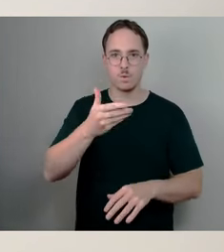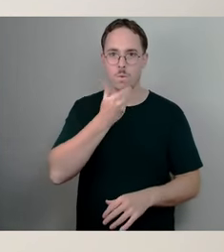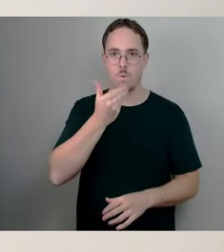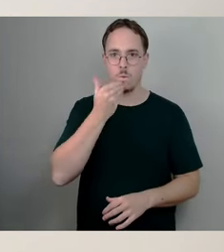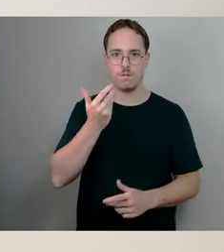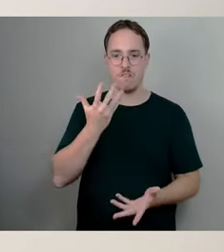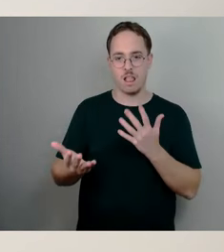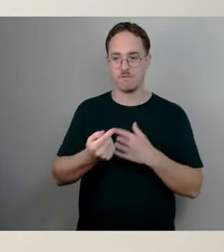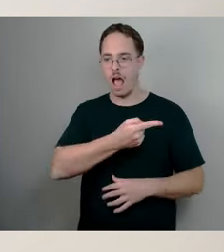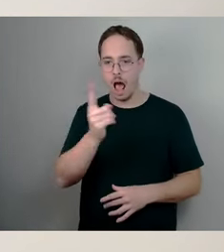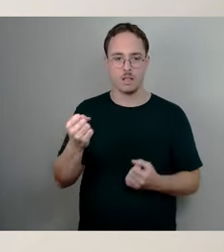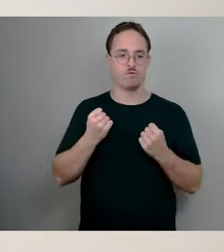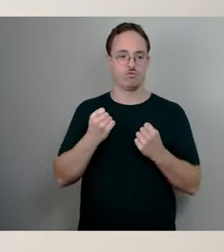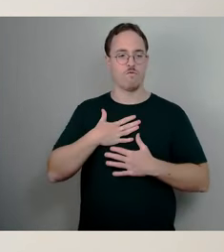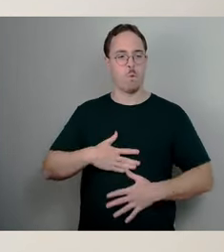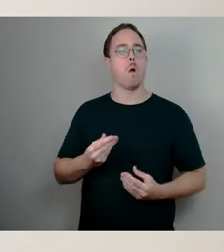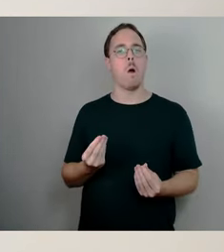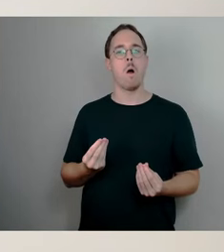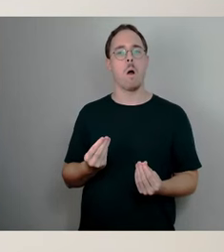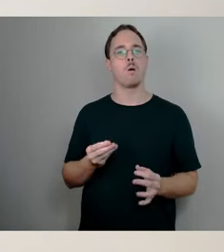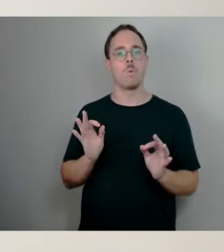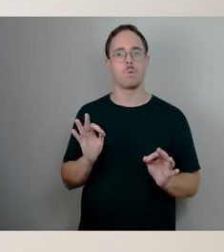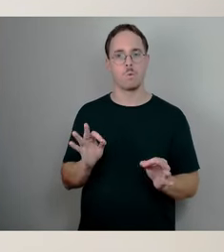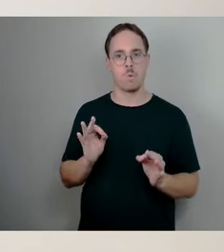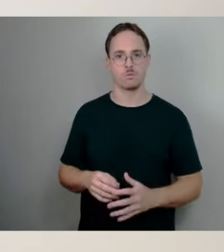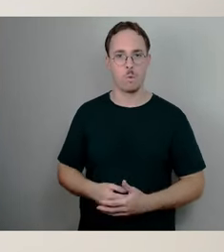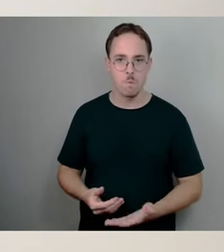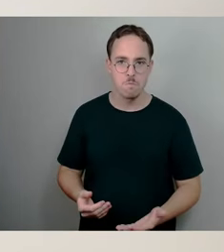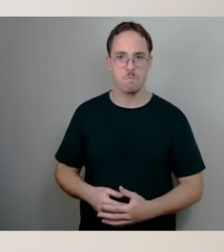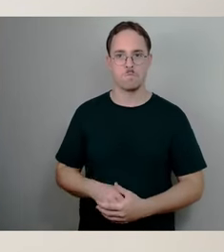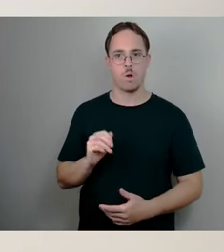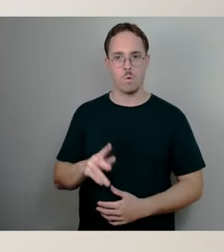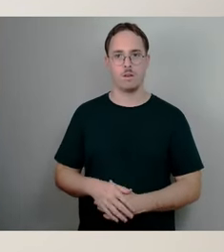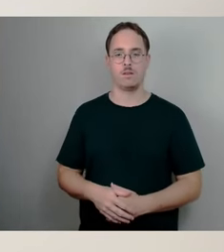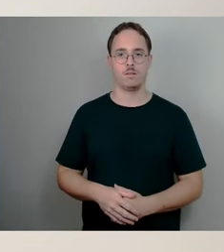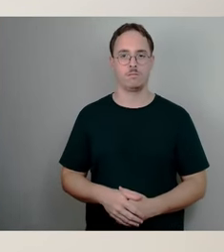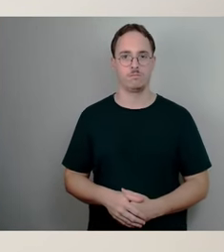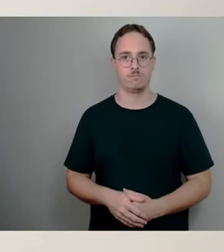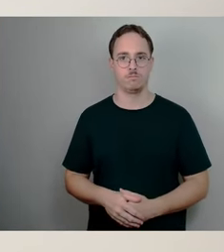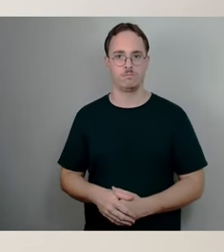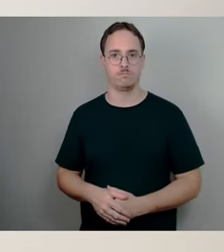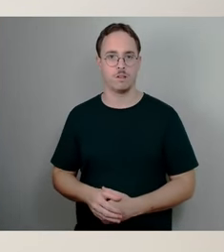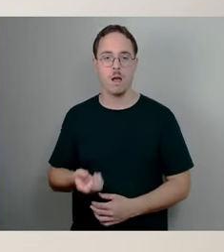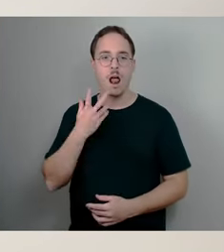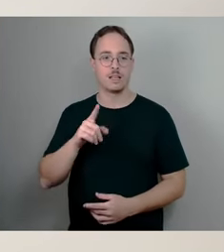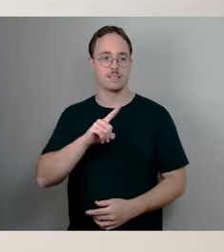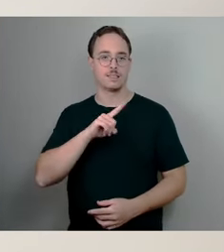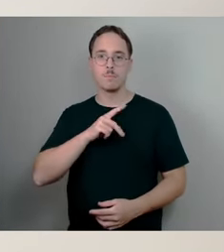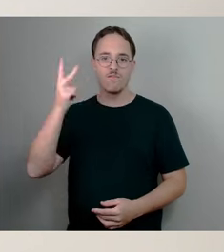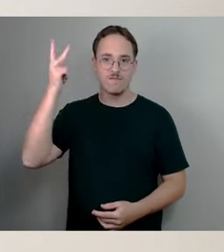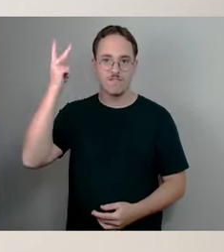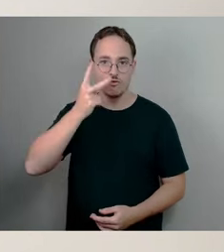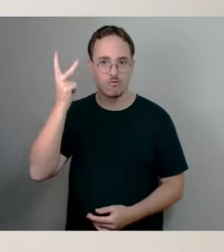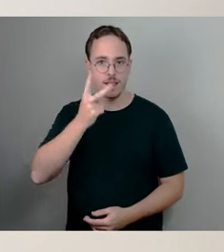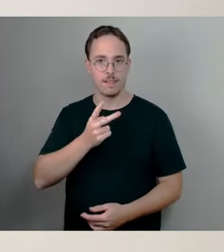gewogen. Hätten sich alle in Sicherheit gewogen. Und selbstverständlich liegt der Vorlage eine